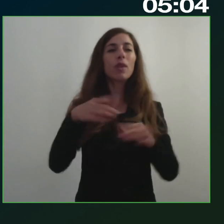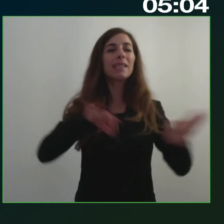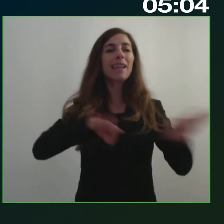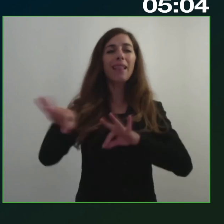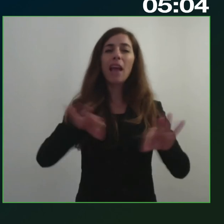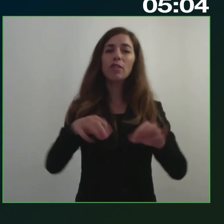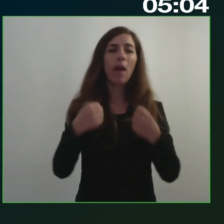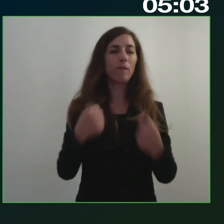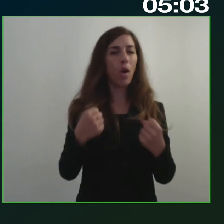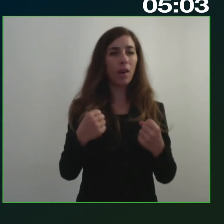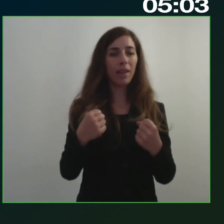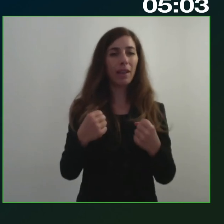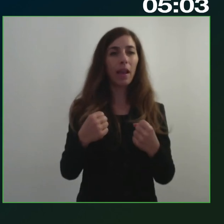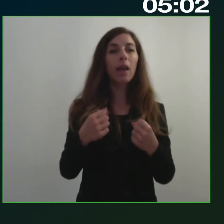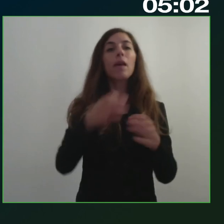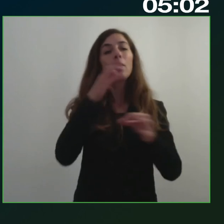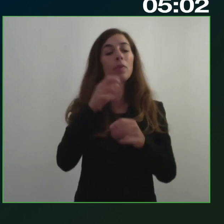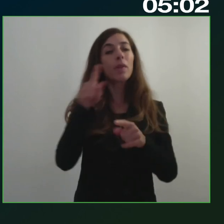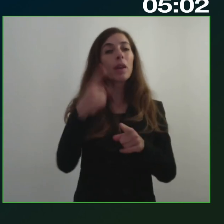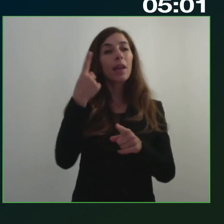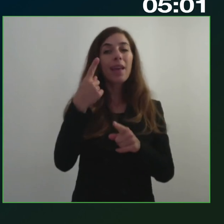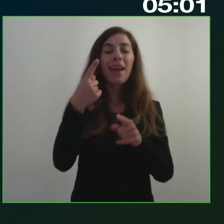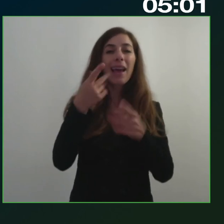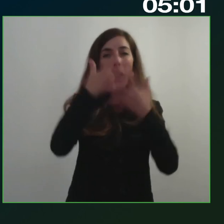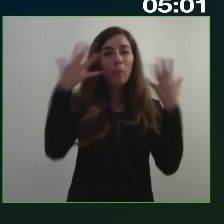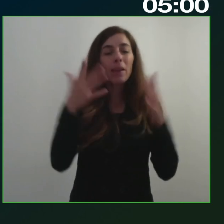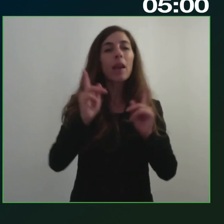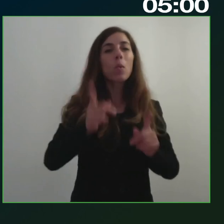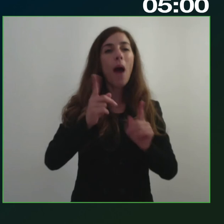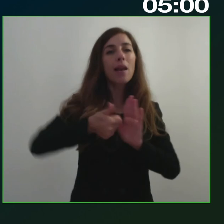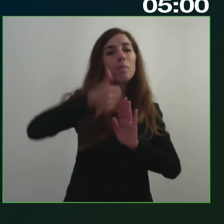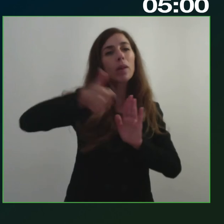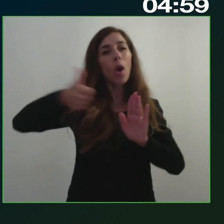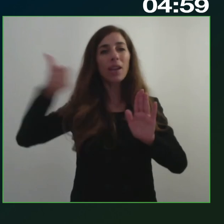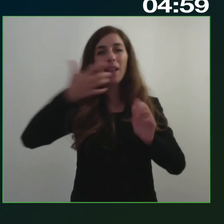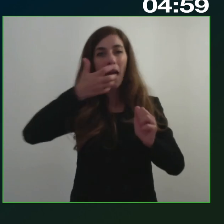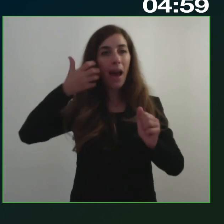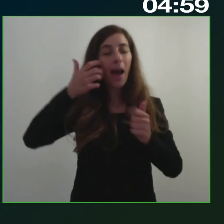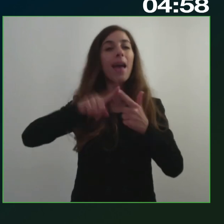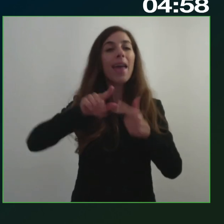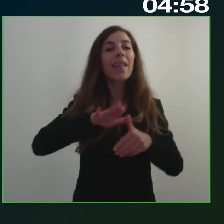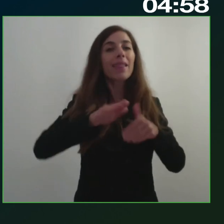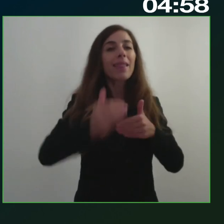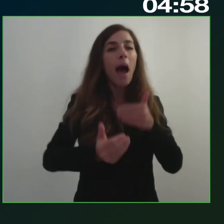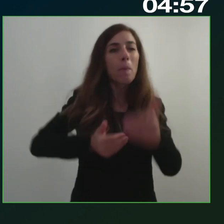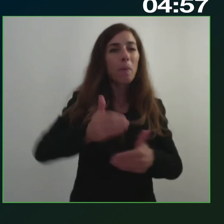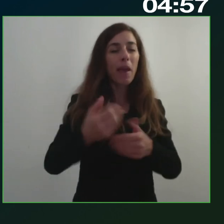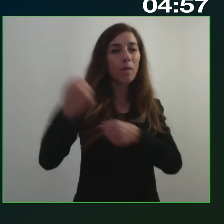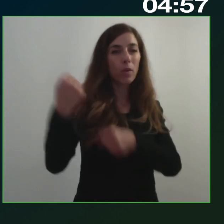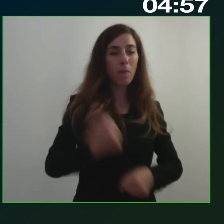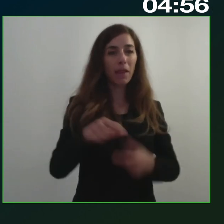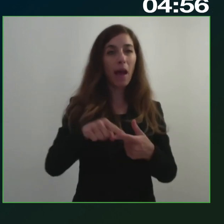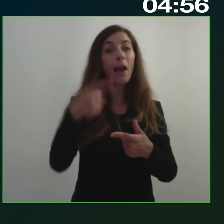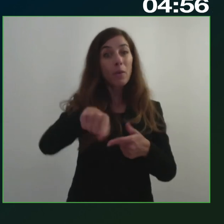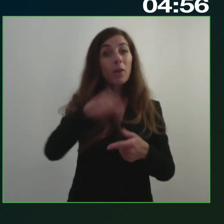e dunque un'adeguata definizione delle priorità e delle tappe fondamentali che sarà in grado di garantire il monitoraggio e la